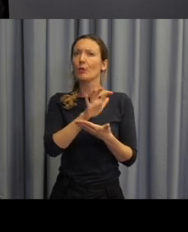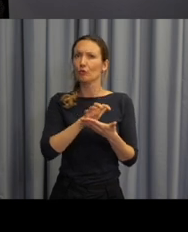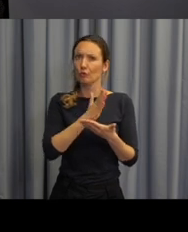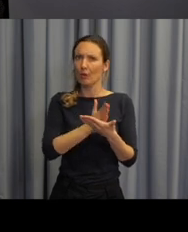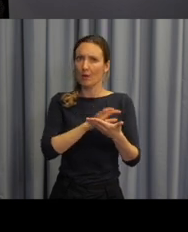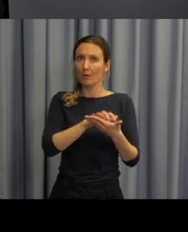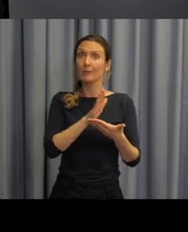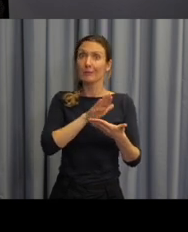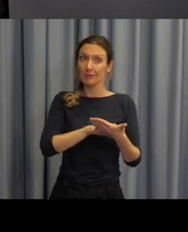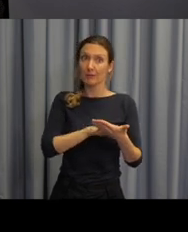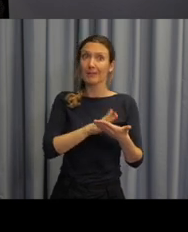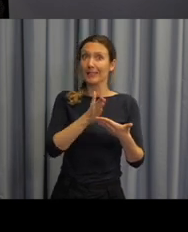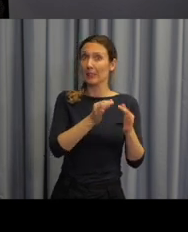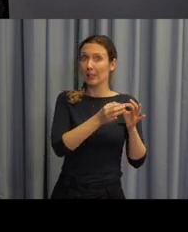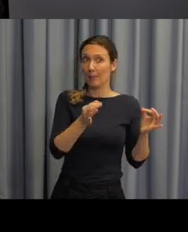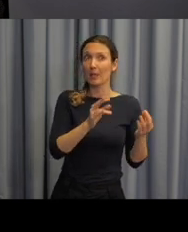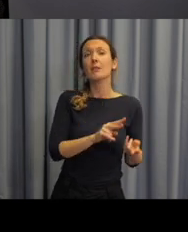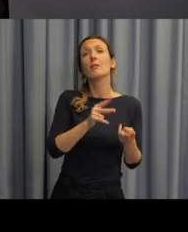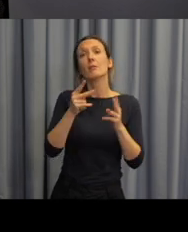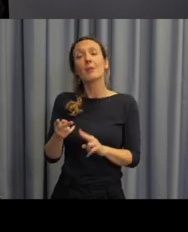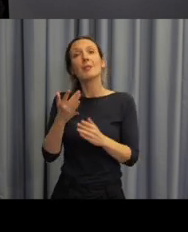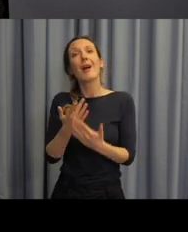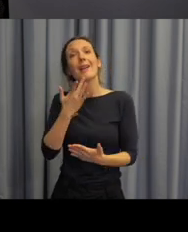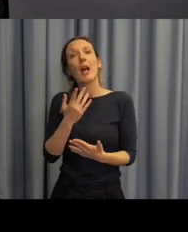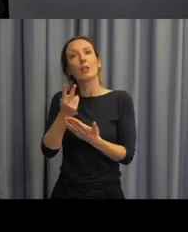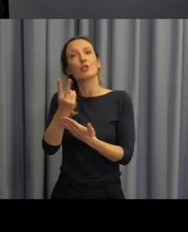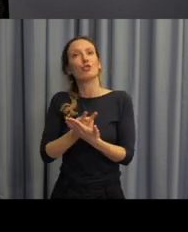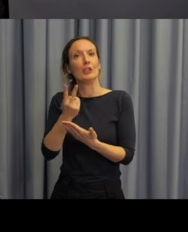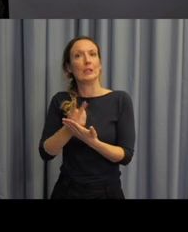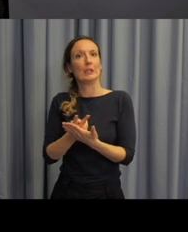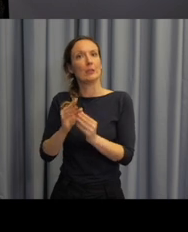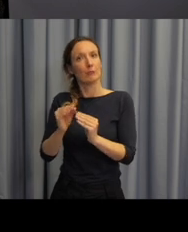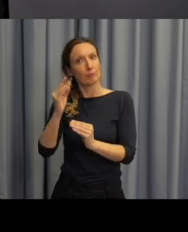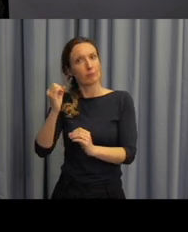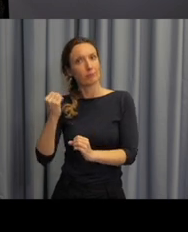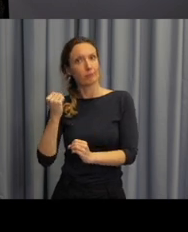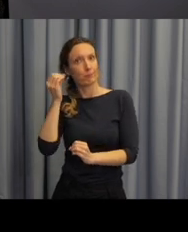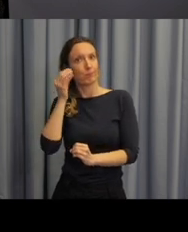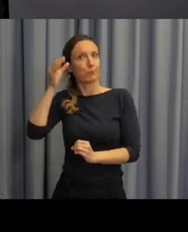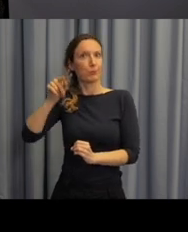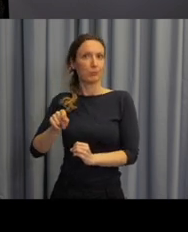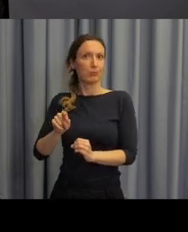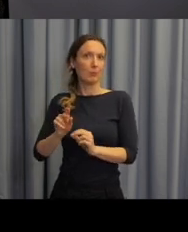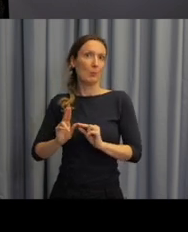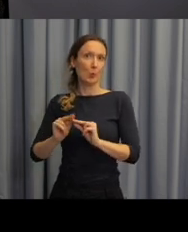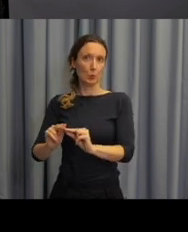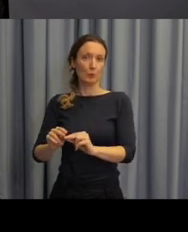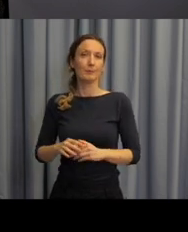dovedností psaní u neslyšících žáků. Autorky zde